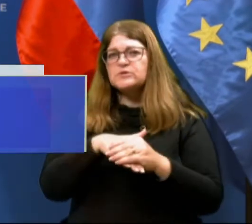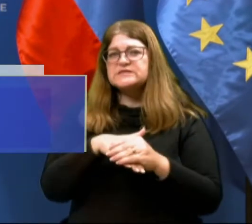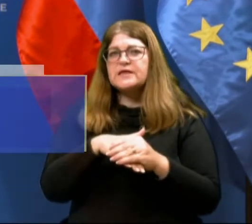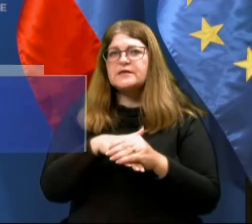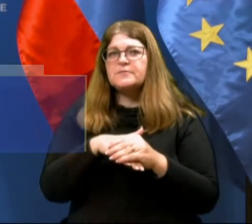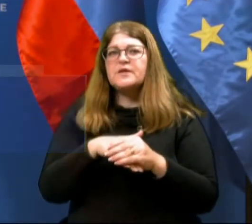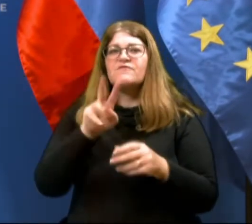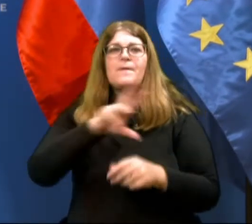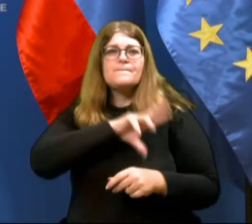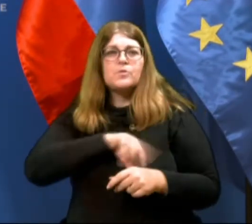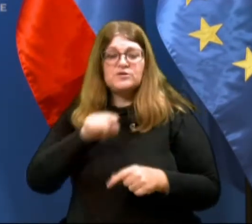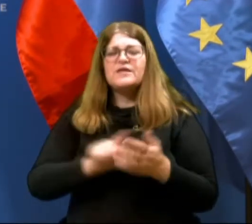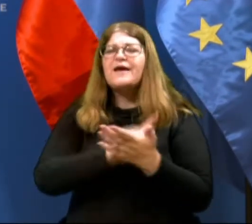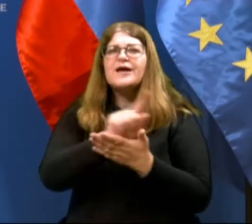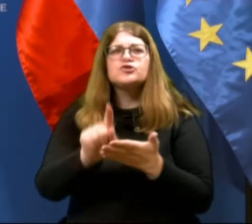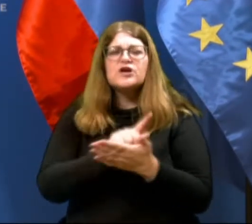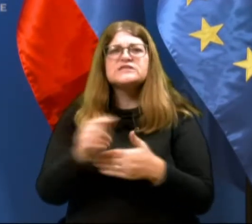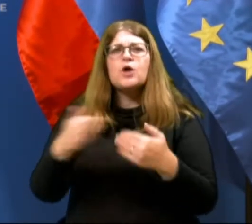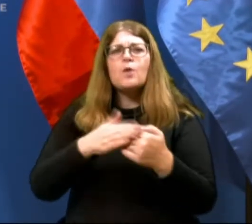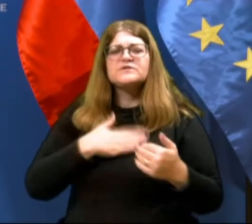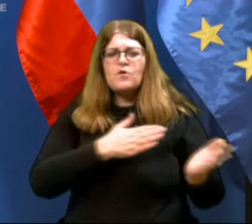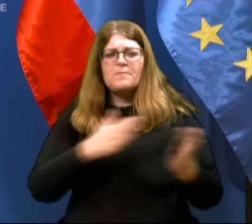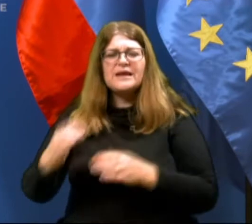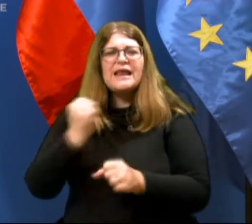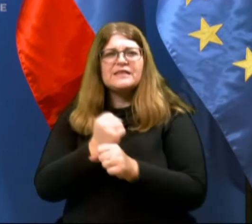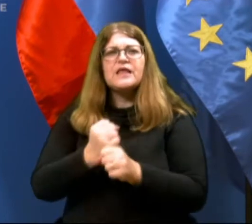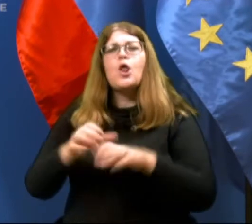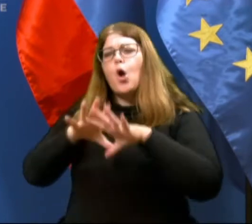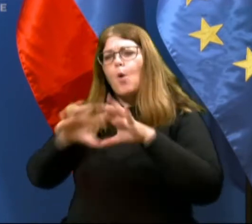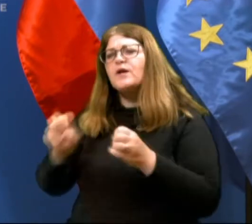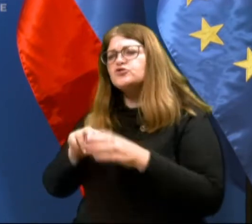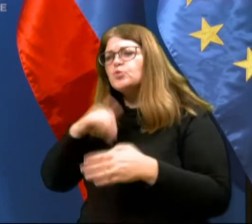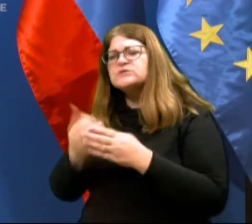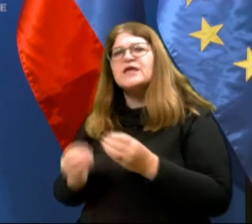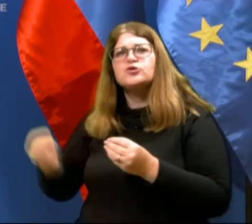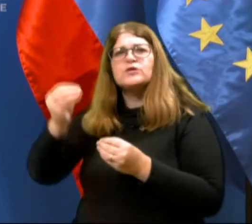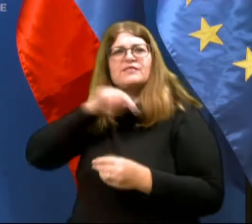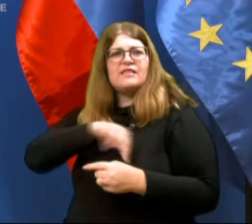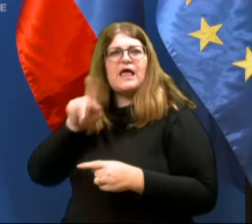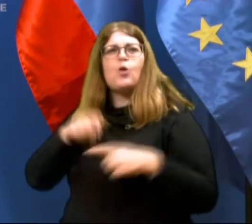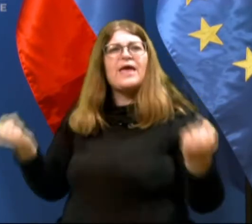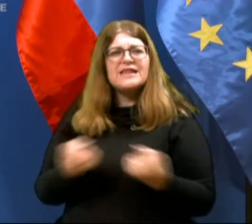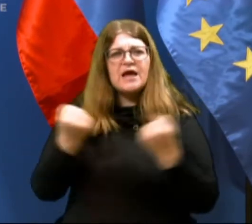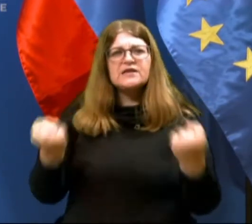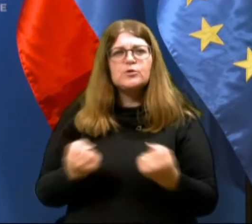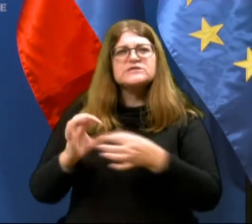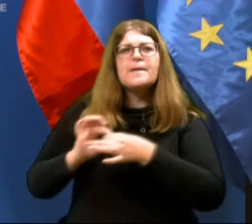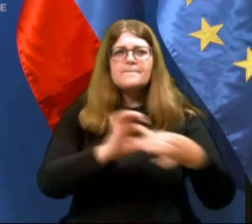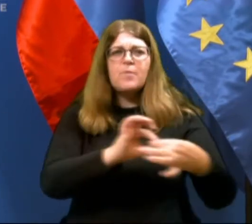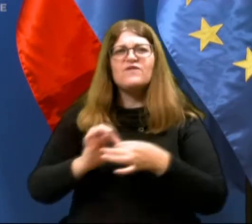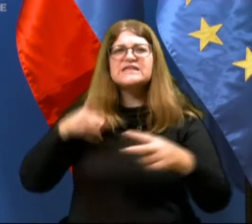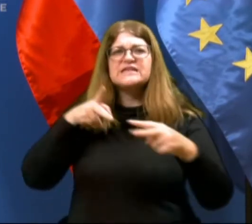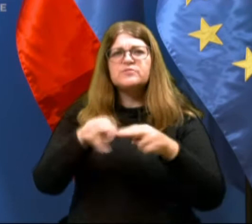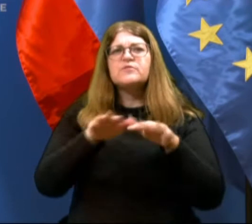v policiji, ki v teh časih ob svojem rednem delu opravljajo vse dodatne naloge in aktivnosti povezane s